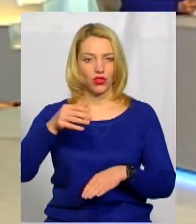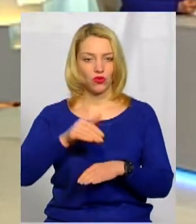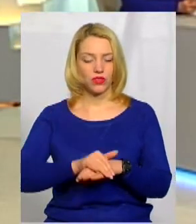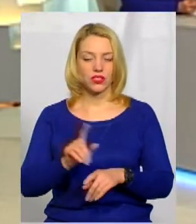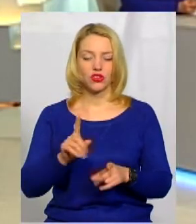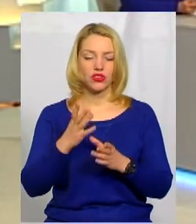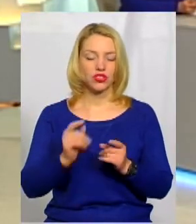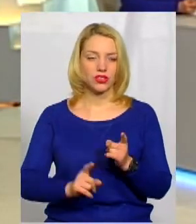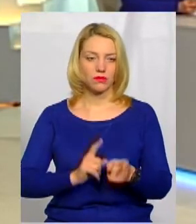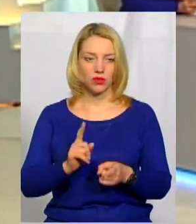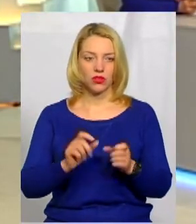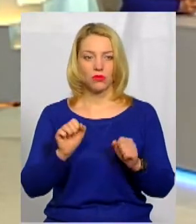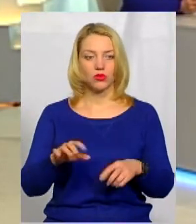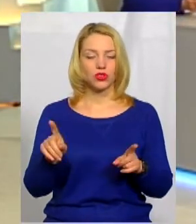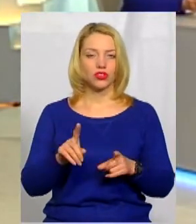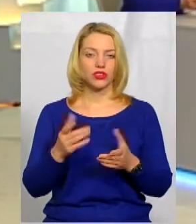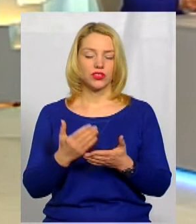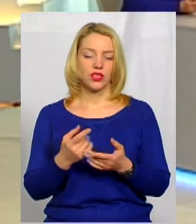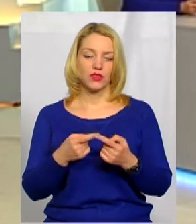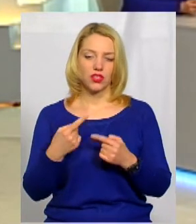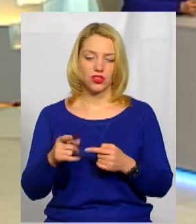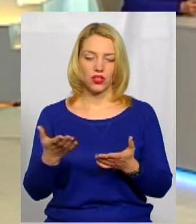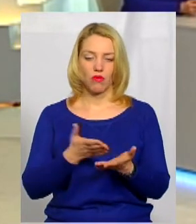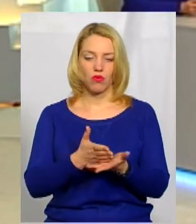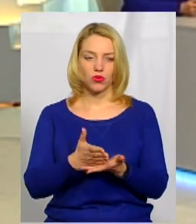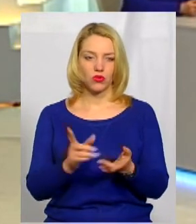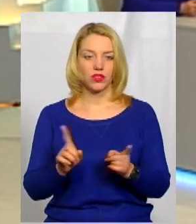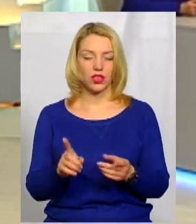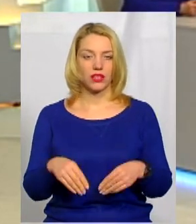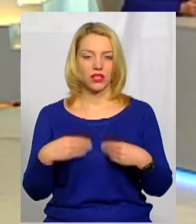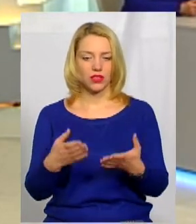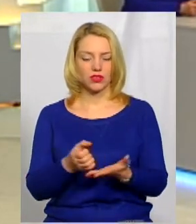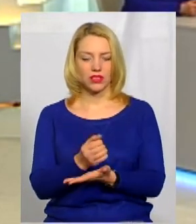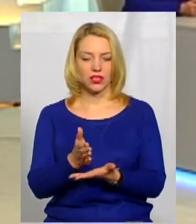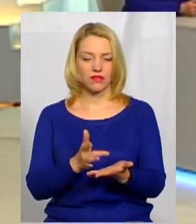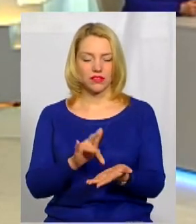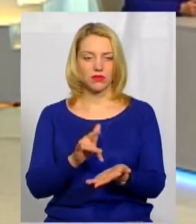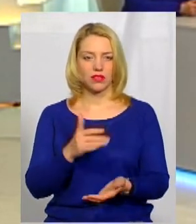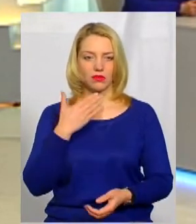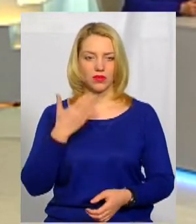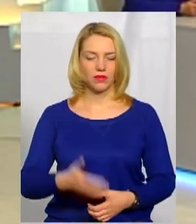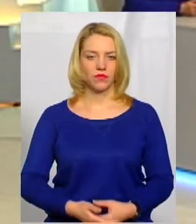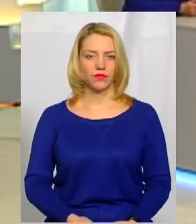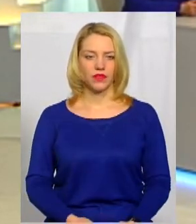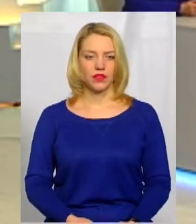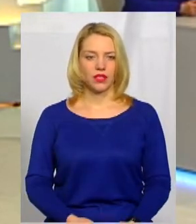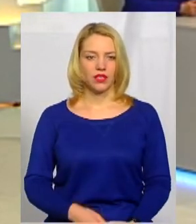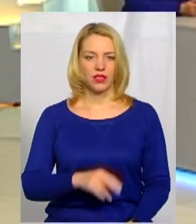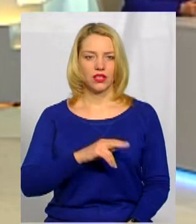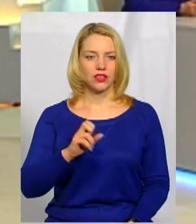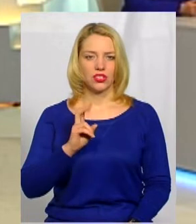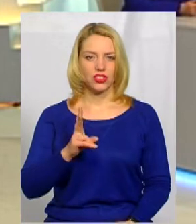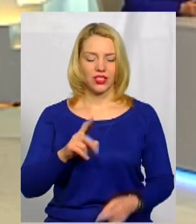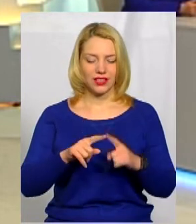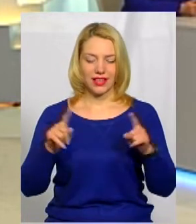що ще змінилося? Можливо, в інших послугах, які надаються сервісним центром? Чек-лист – це не відеофіксація.